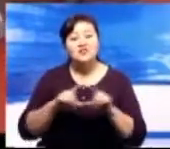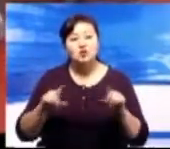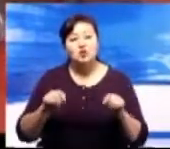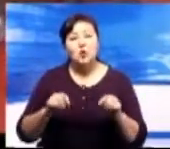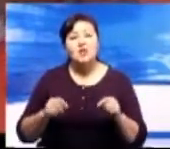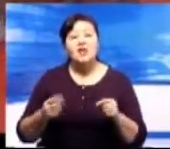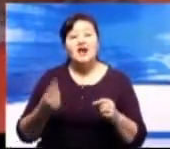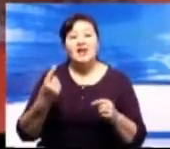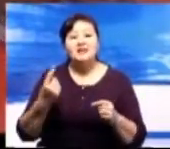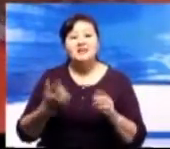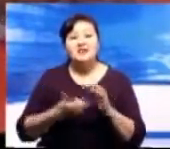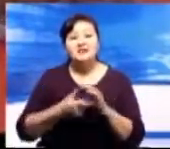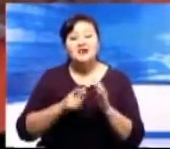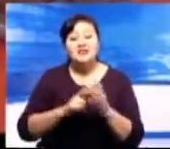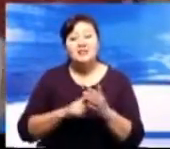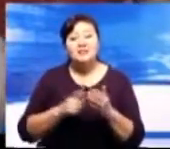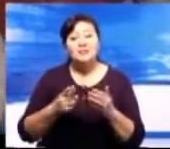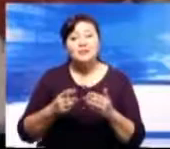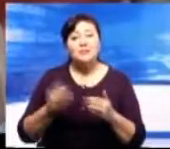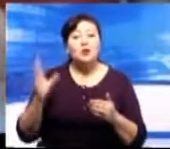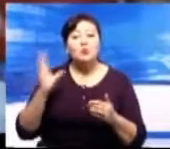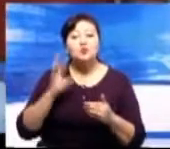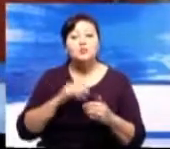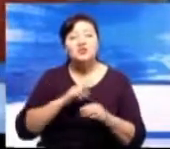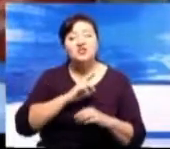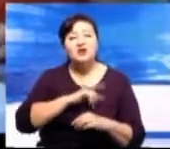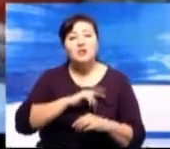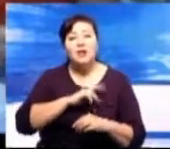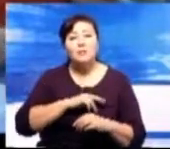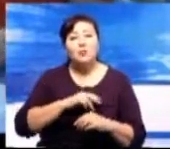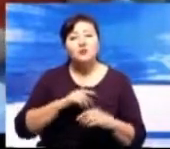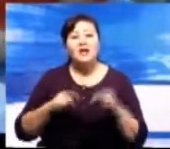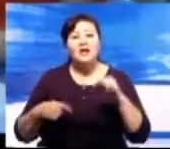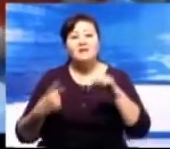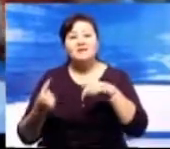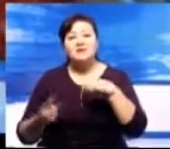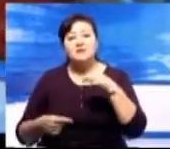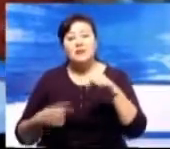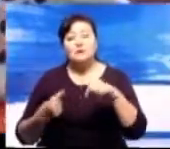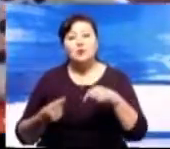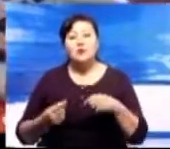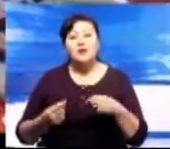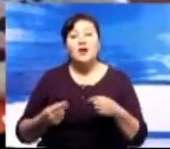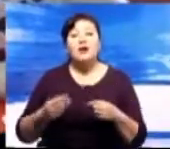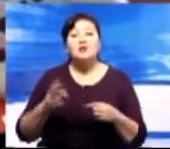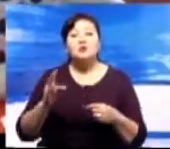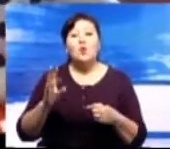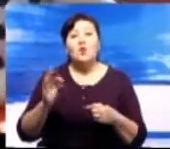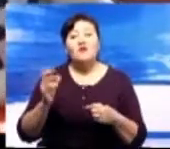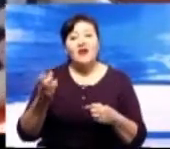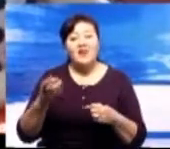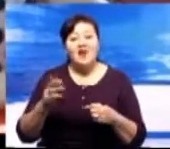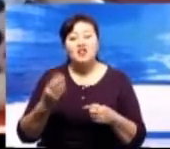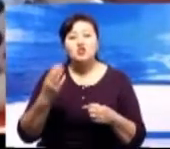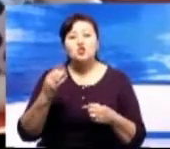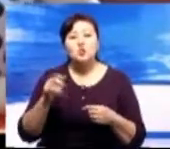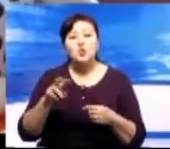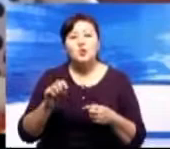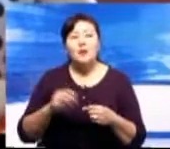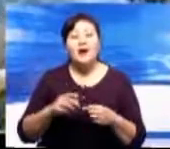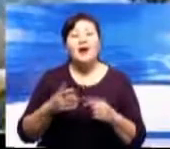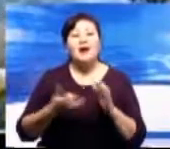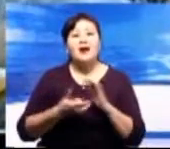классы. Один из них, к примеру, сейчас успешно работает в детском доме поселка Новая Шульба. Кабинет полностью оснащен всем необходимым